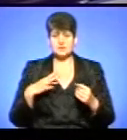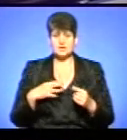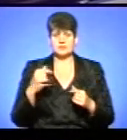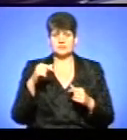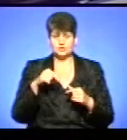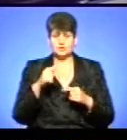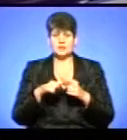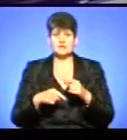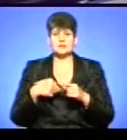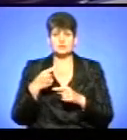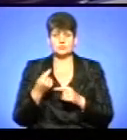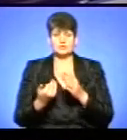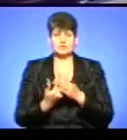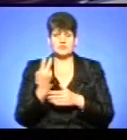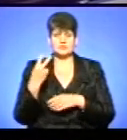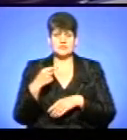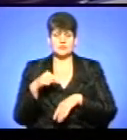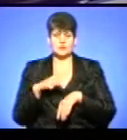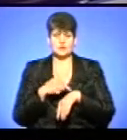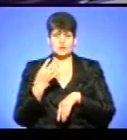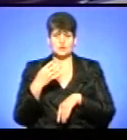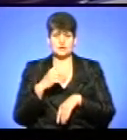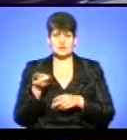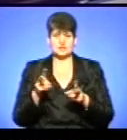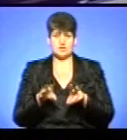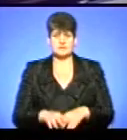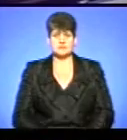тут з наступним випуском новин о 20.40. Залишатись з нами.